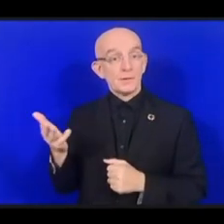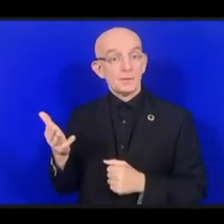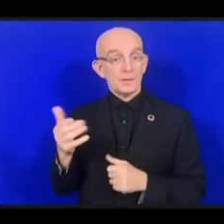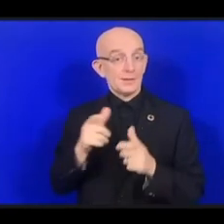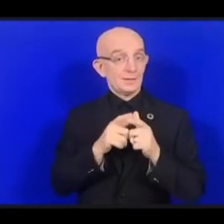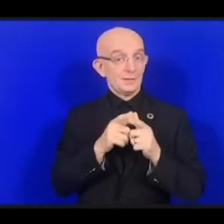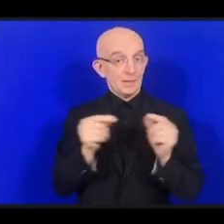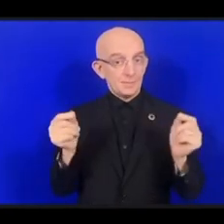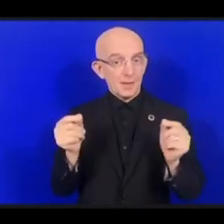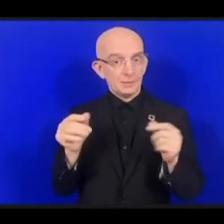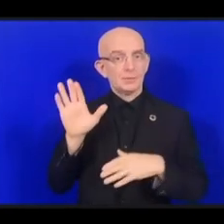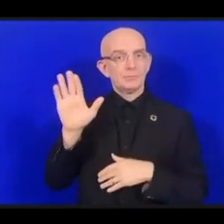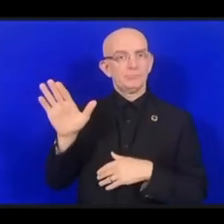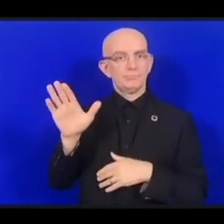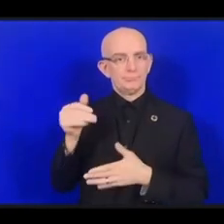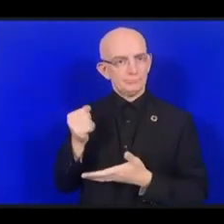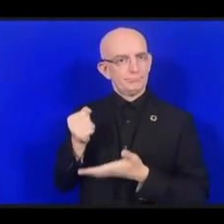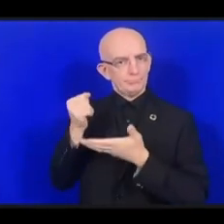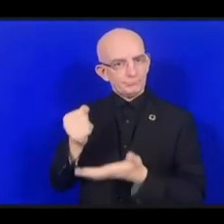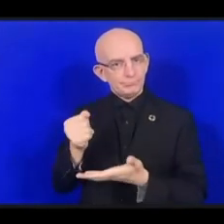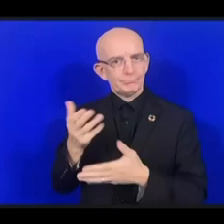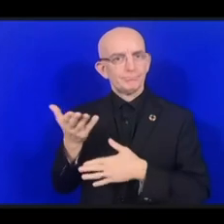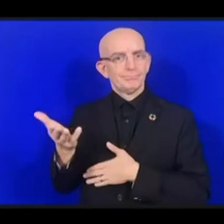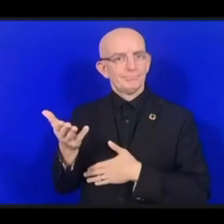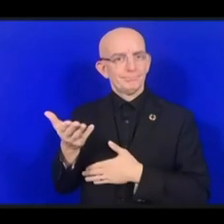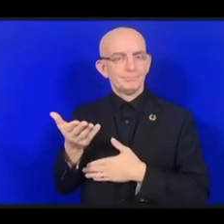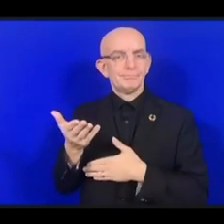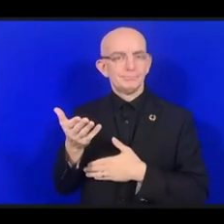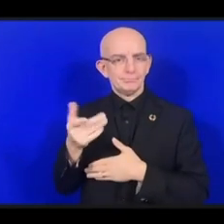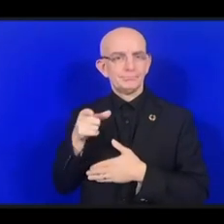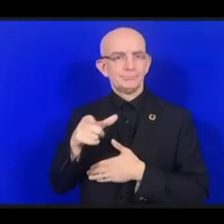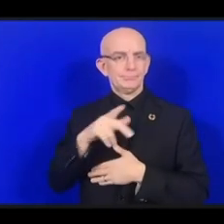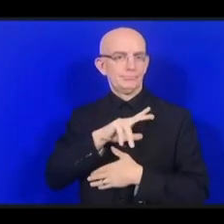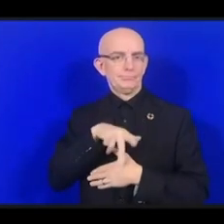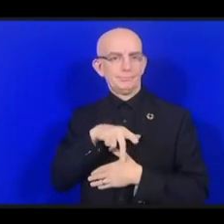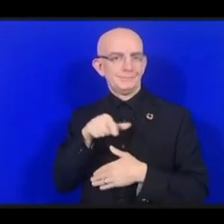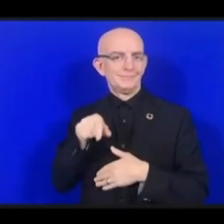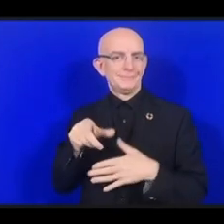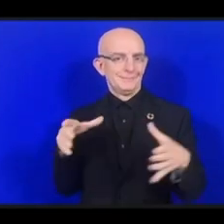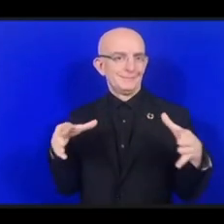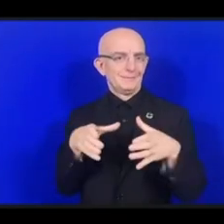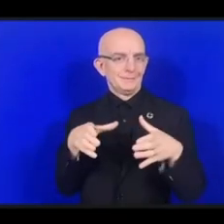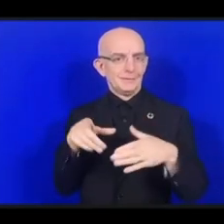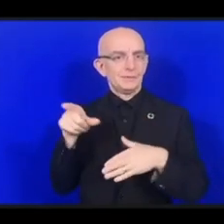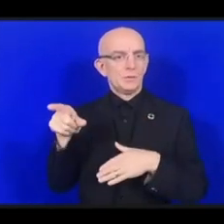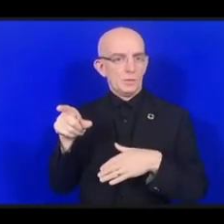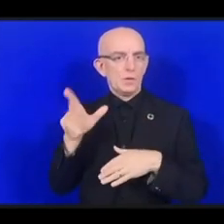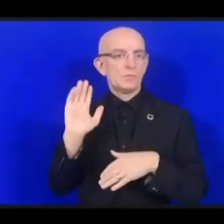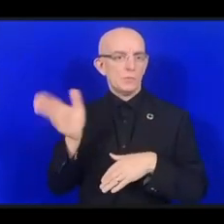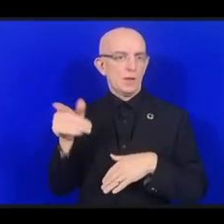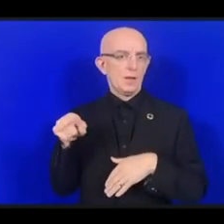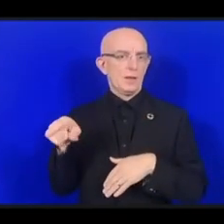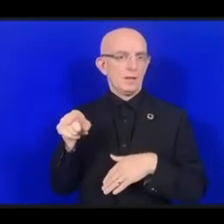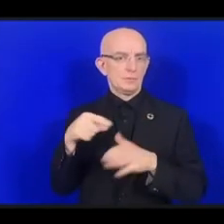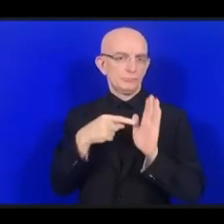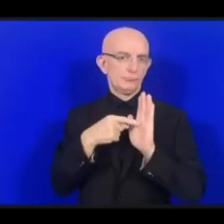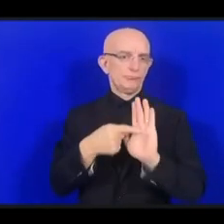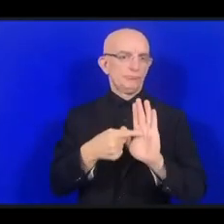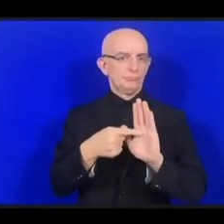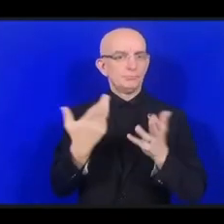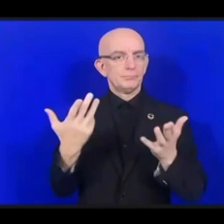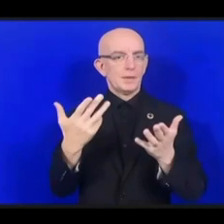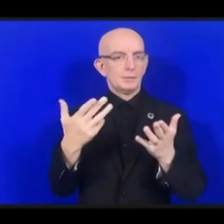по написанию этого иероглифа. Сегодня он продемонстрирует нам написание